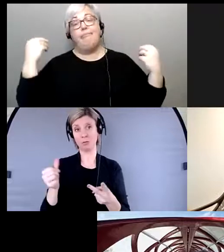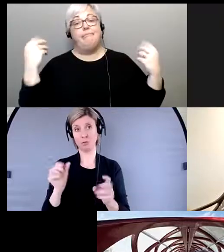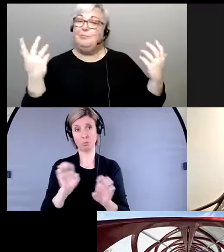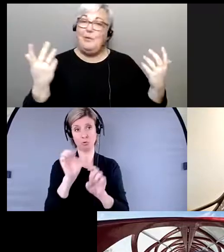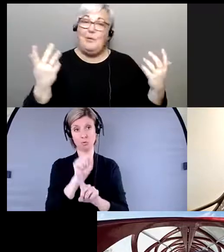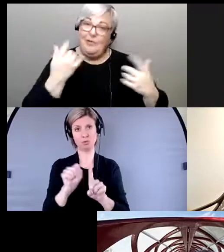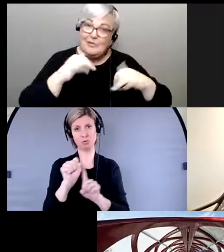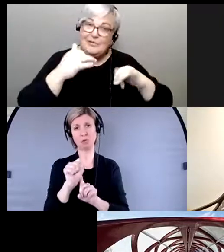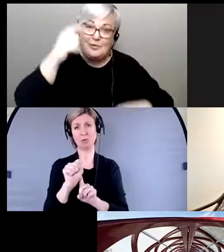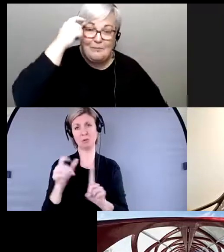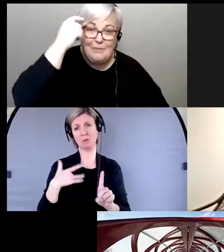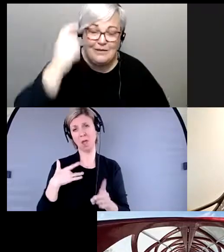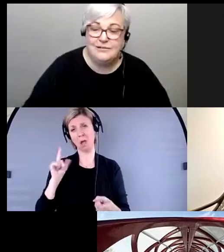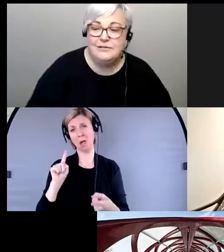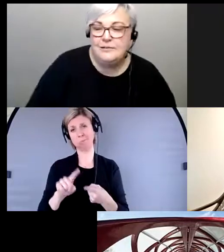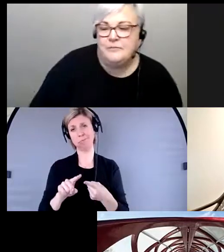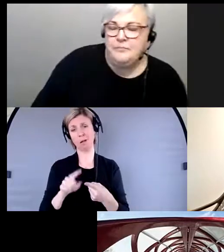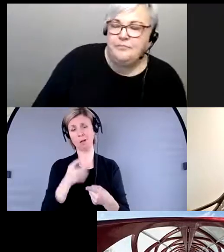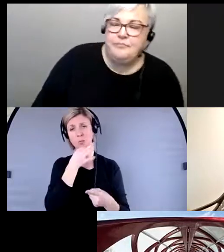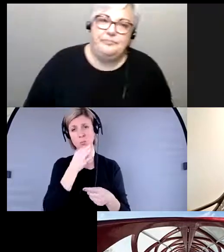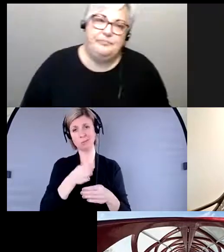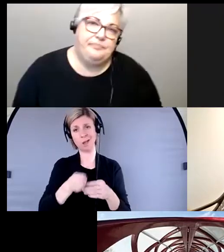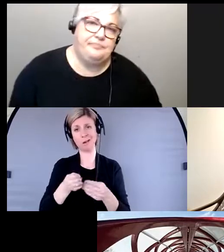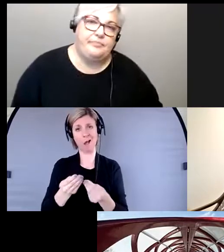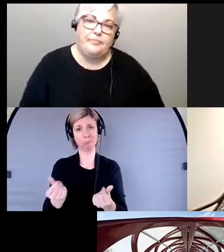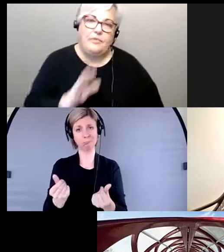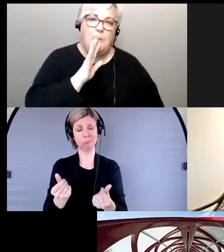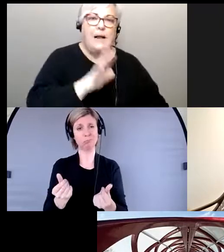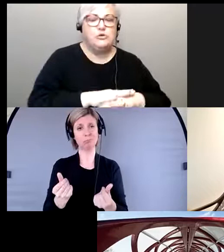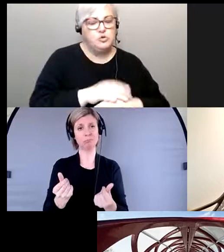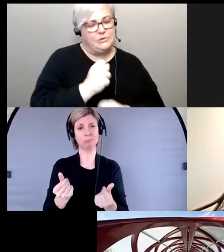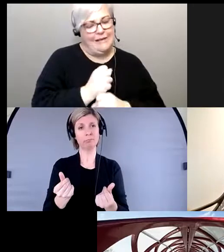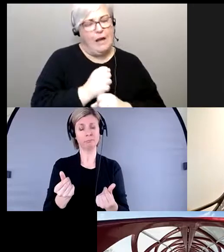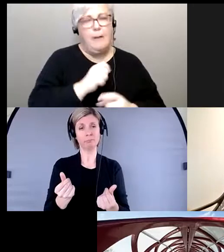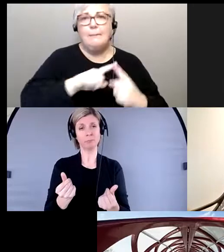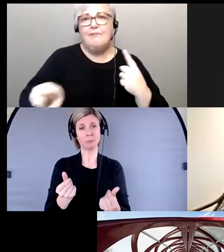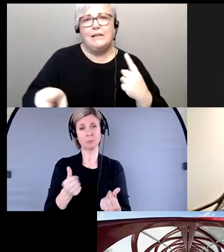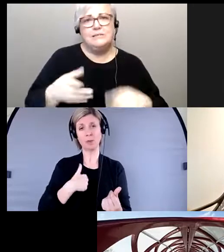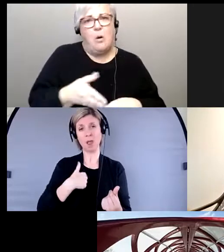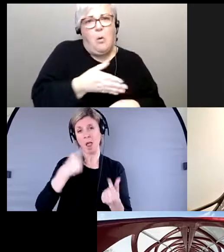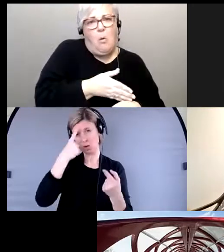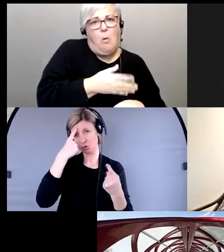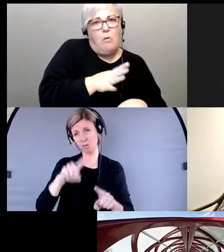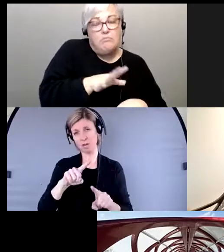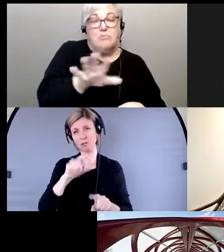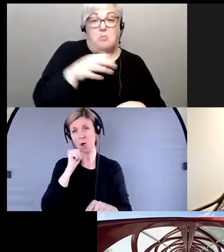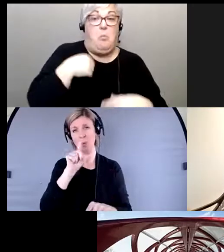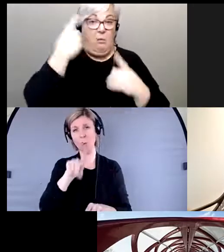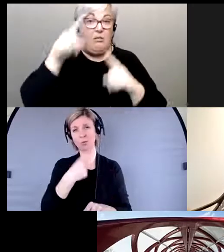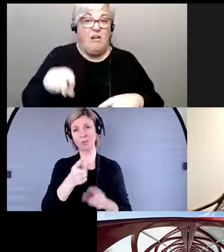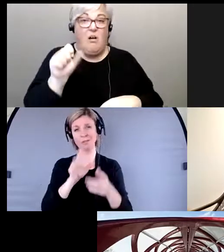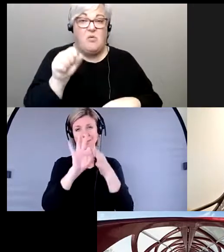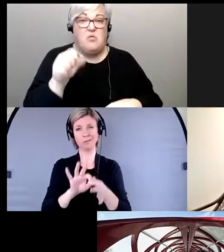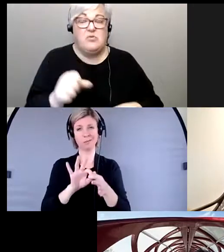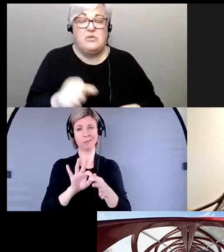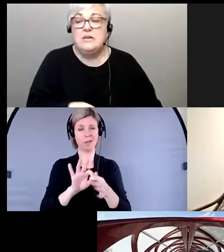à devenir une crise qui est un peu moins urgente. Et bien, on parlait du travail de prévention. Je suis d'accord avec ça. Je pense que c'est moins un travail de